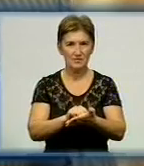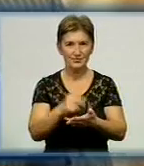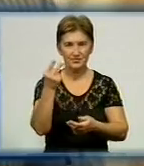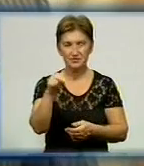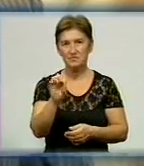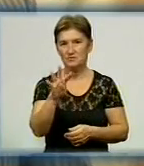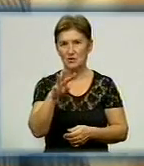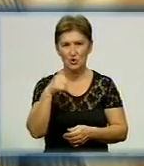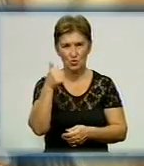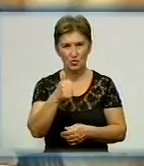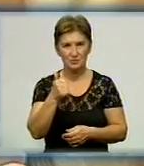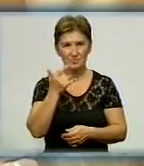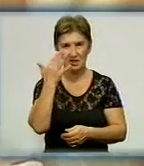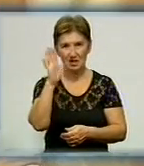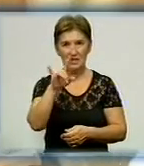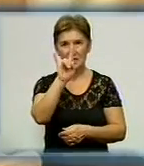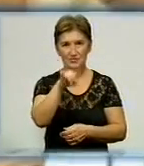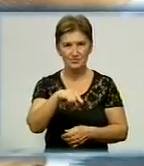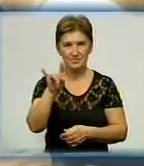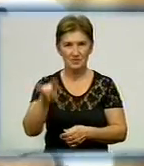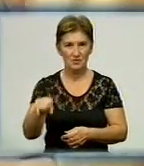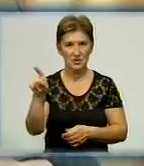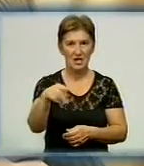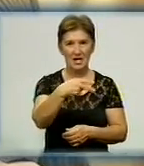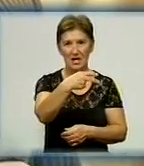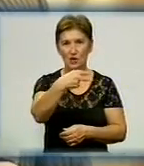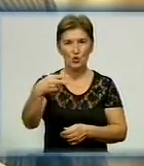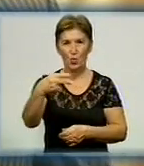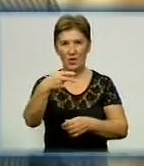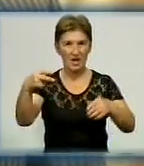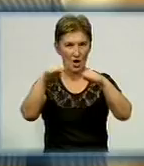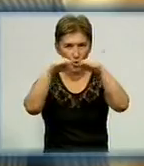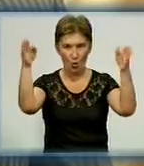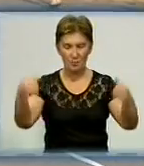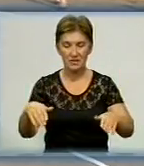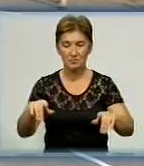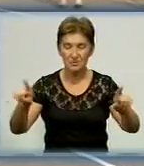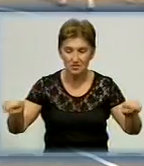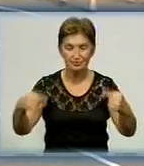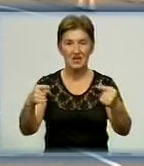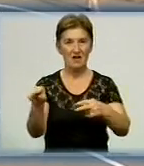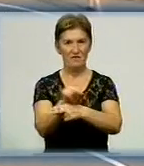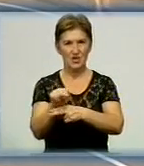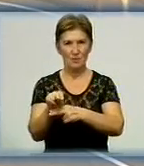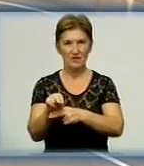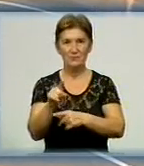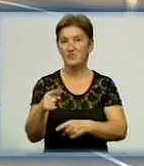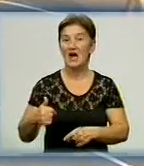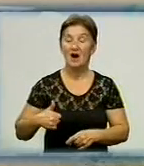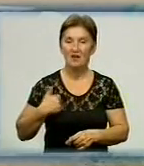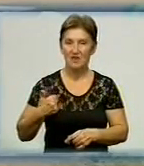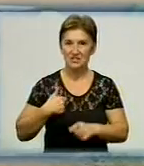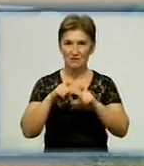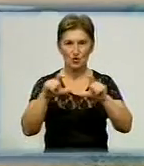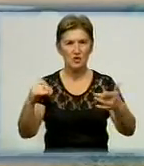році ми думаємо, що всі вікна у вас і цей другий корпус, який ми зараз працюємо, буде відновлено. Керівництво школи хвалиться гостям новим